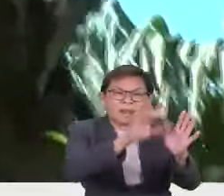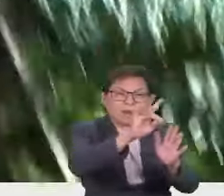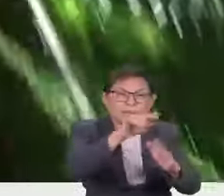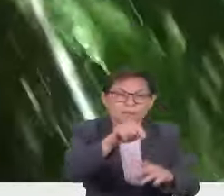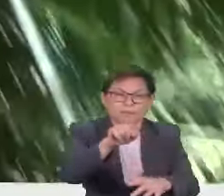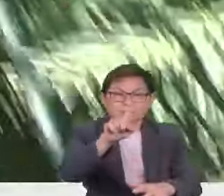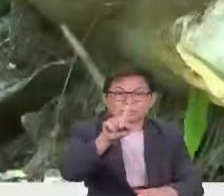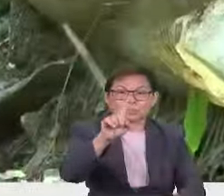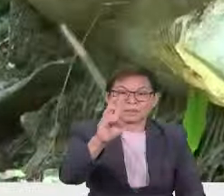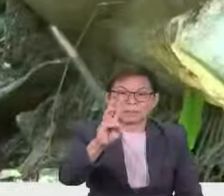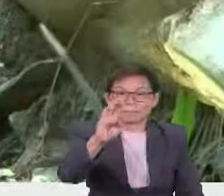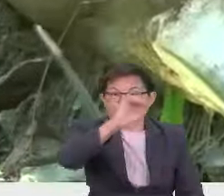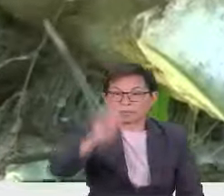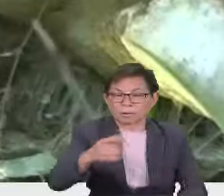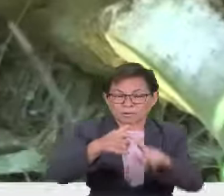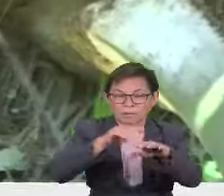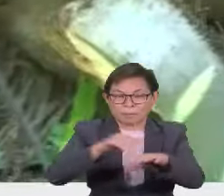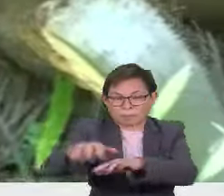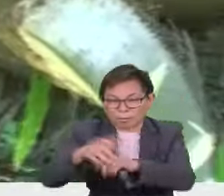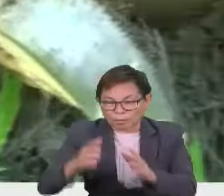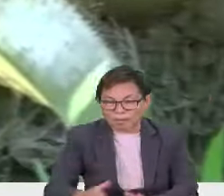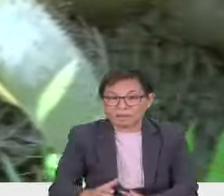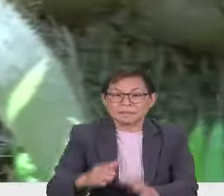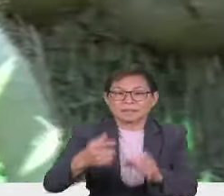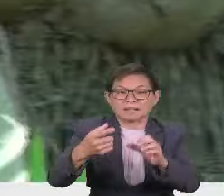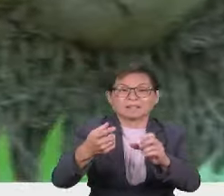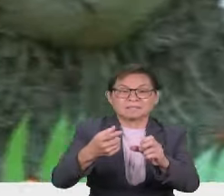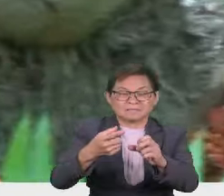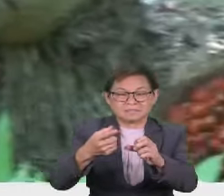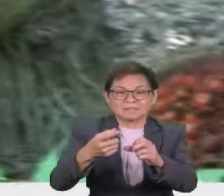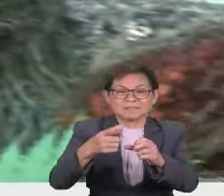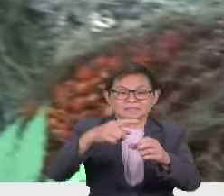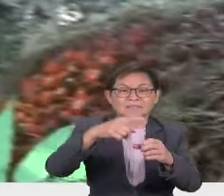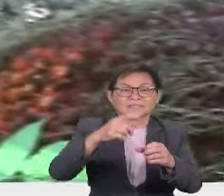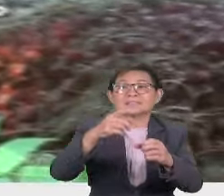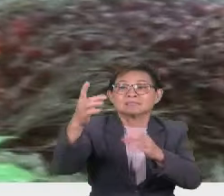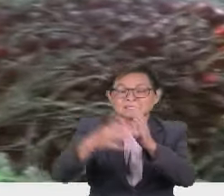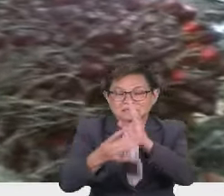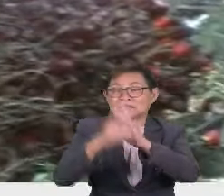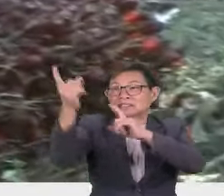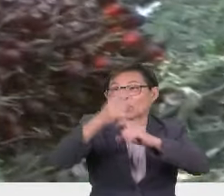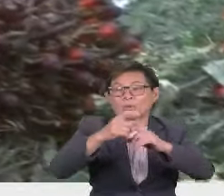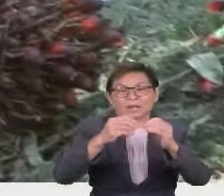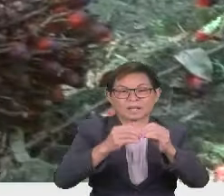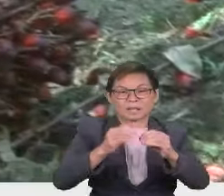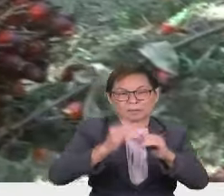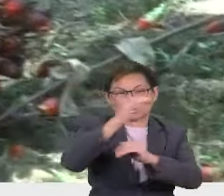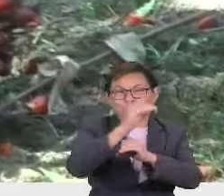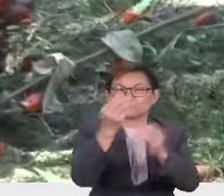.16% daripada pekebun kecil sawit yang berjumlah lebih 31,000 orang.